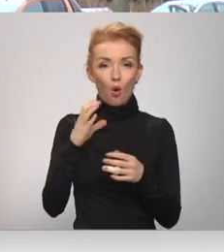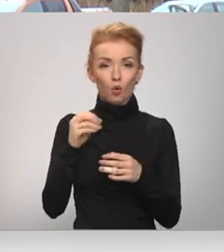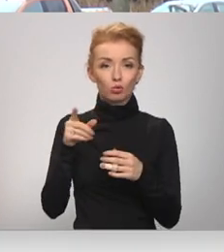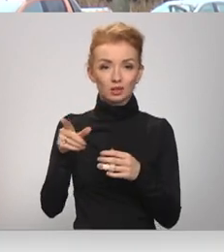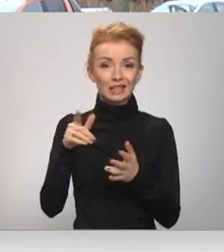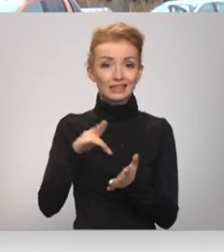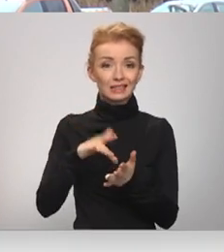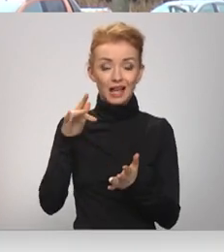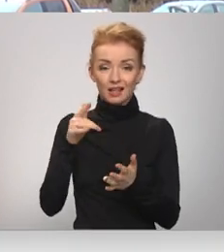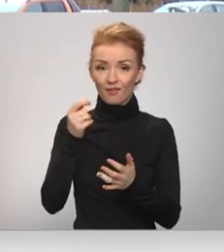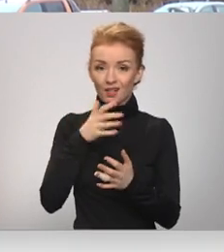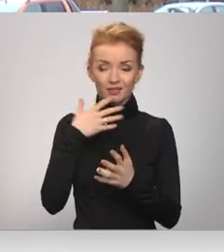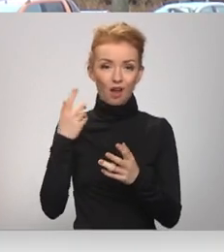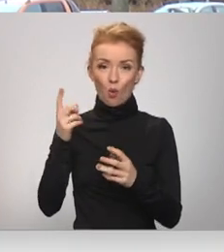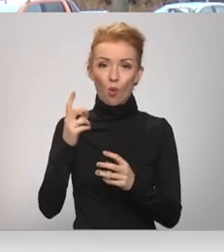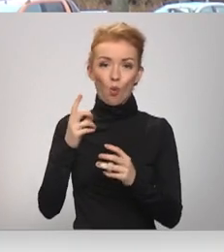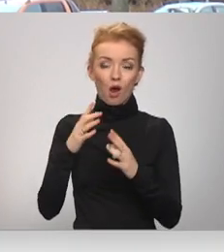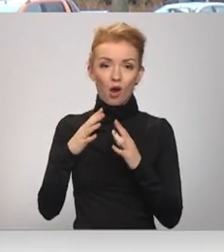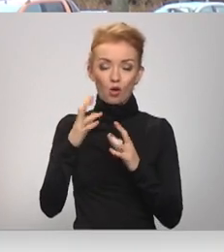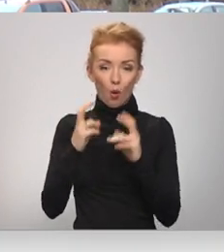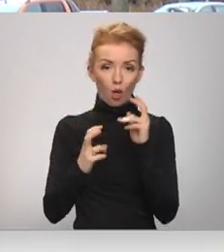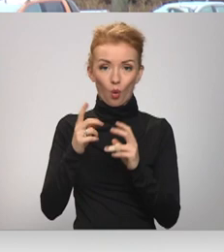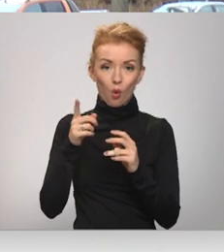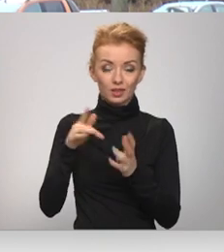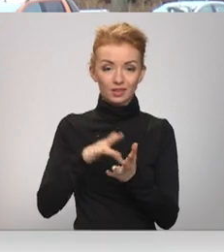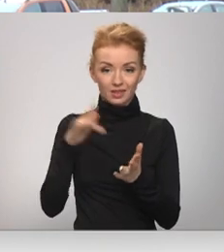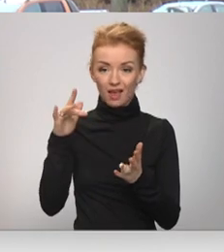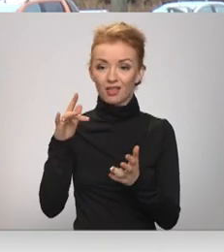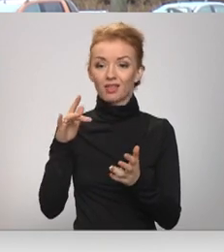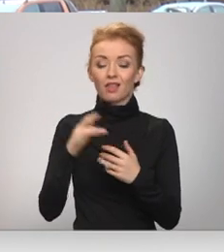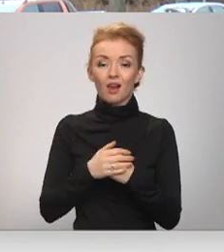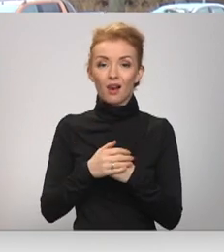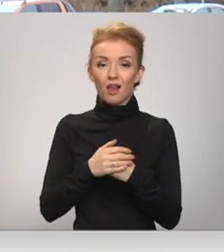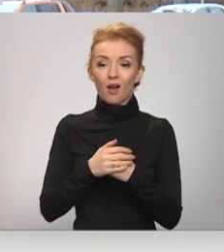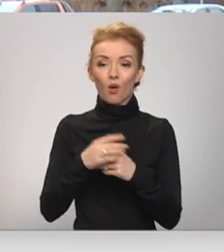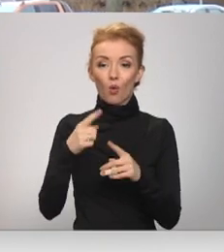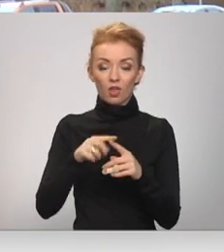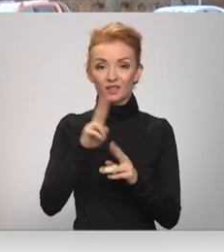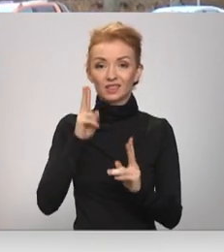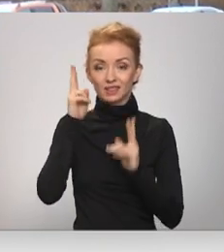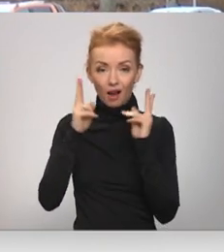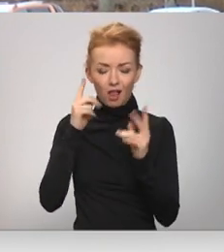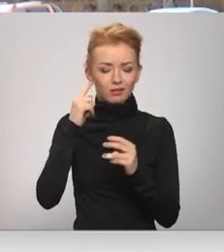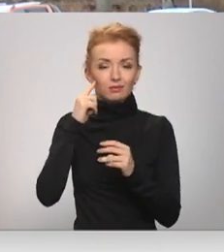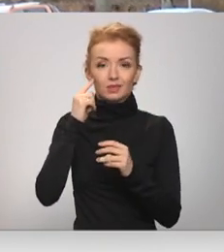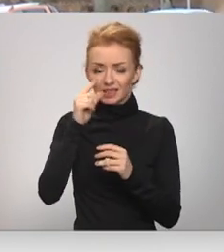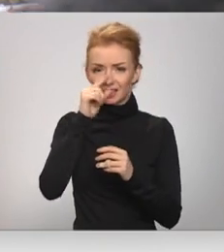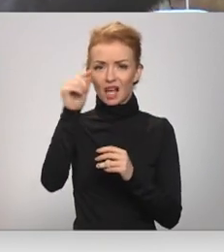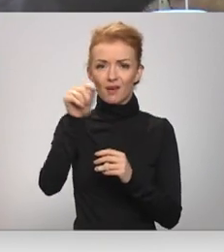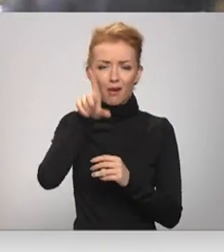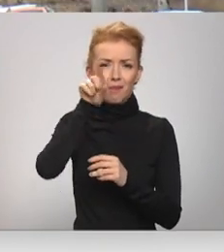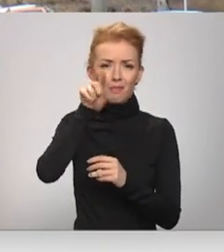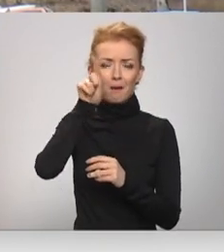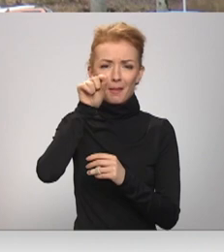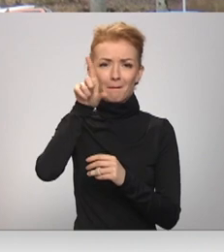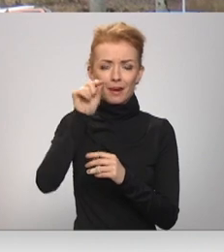lielautas vairs nav kolkoza centrs. Viss skaļāki lielautas ir nevis traktori, bet dzērves. Katra pavasara viņš šeit pat klēgādams, te